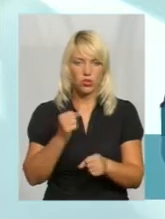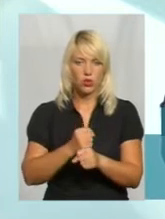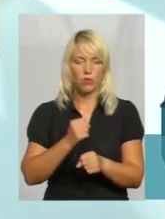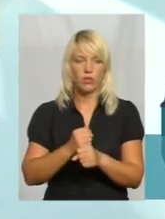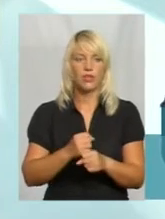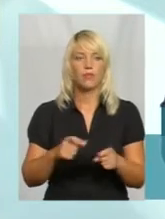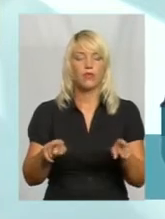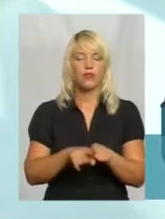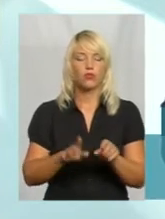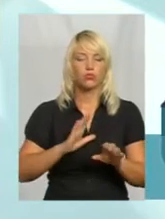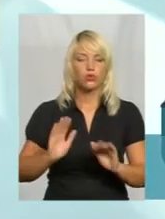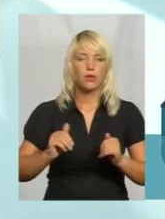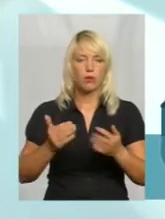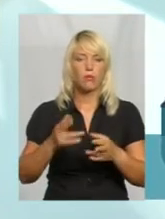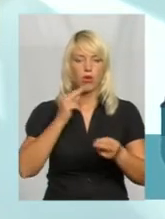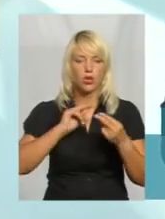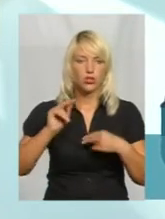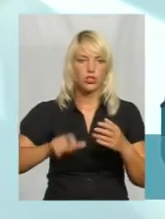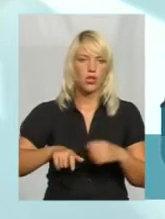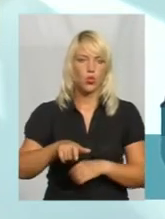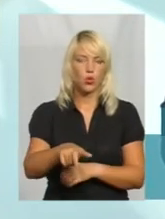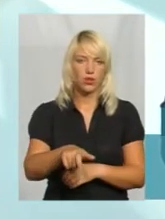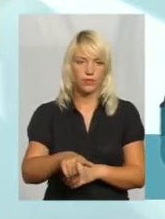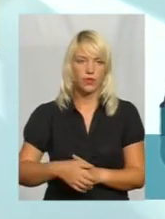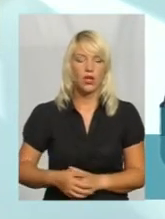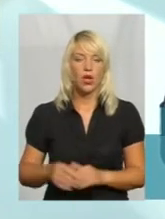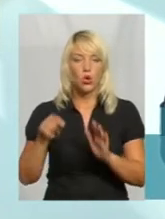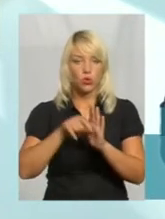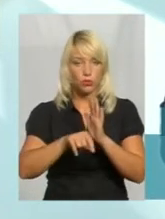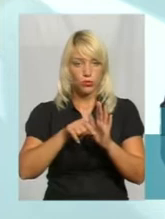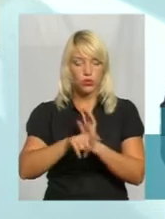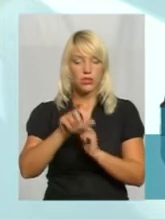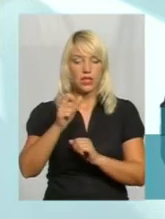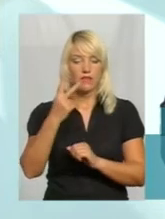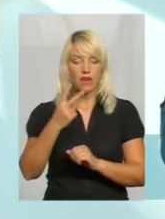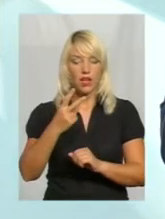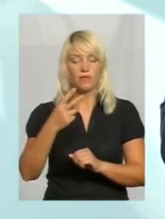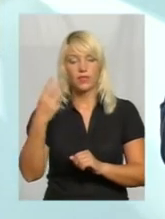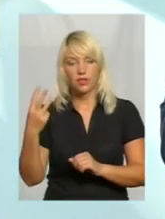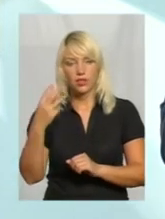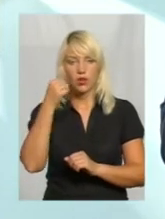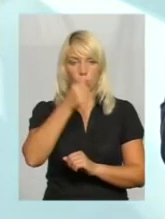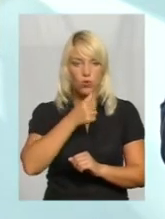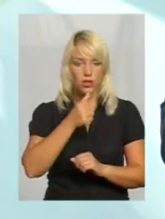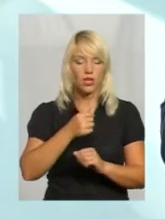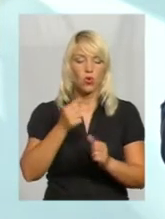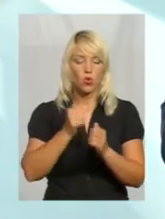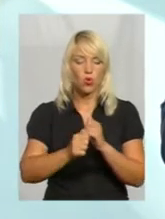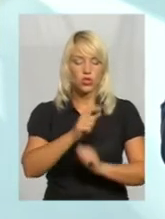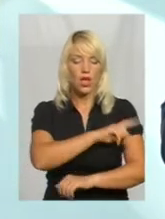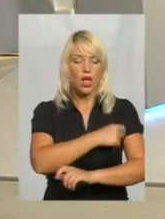також покращення доріг. Тобто за 2-3 роки до кожної амбулаторії буде